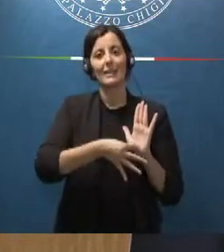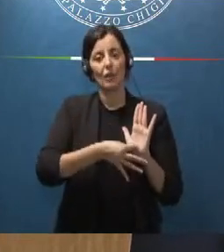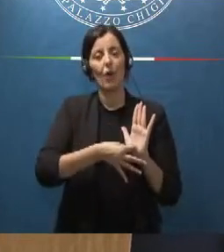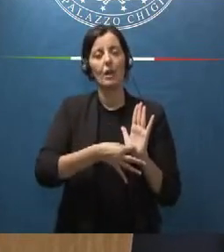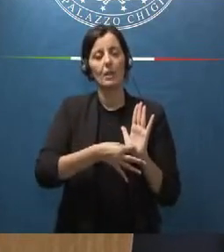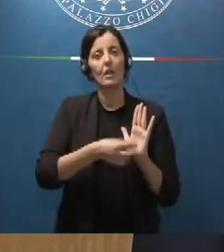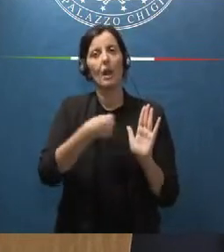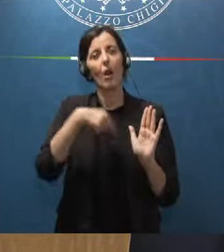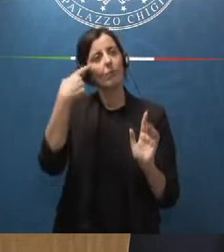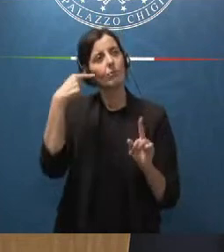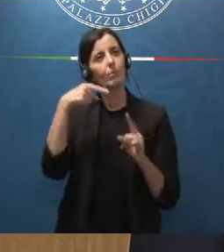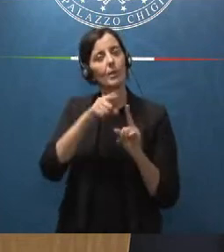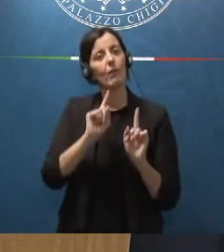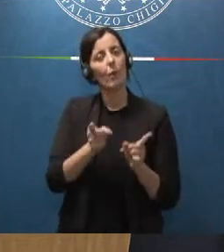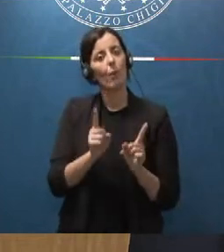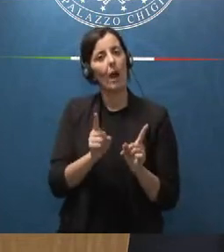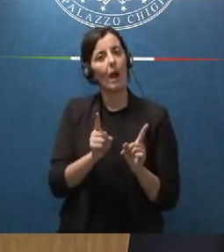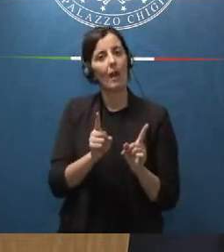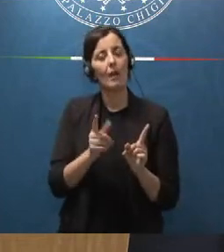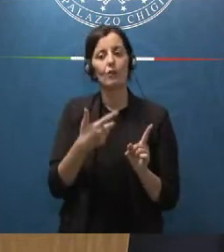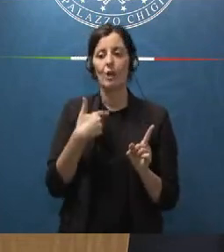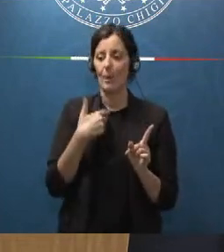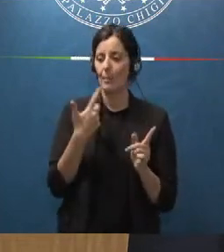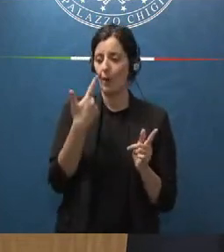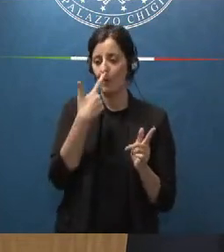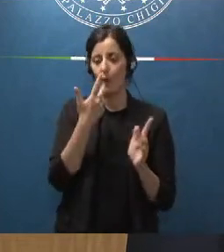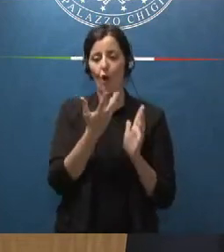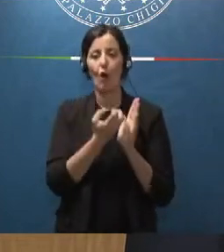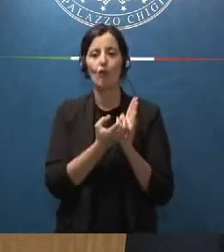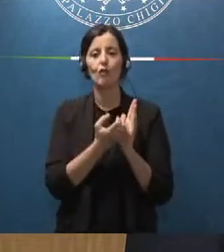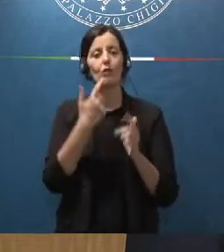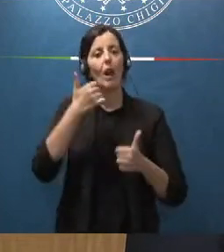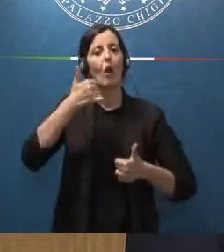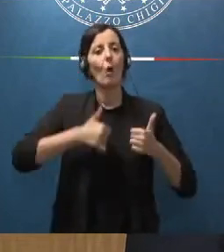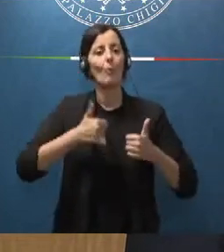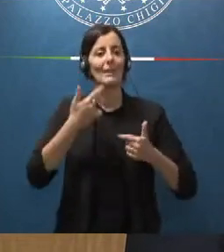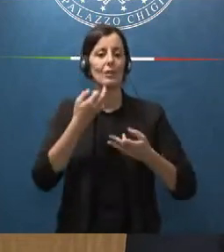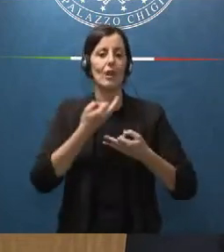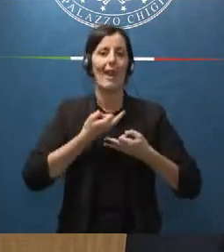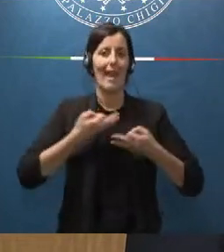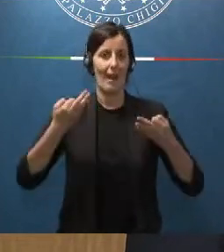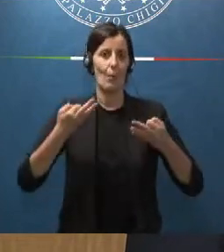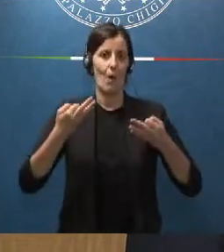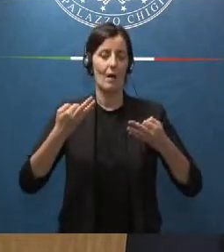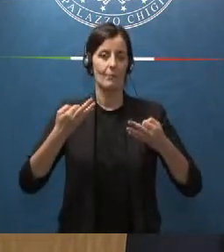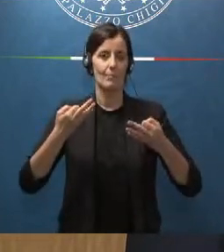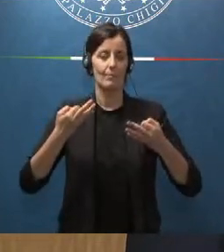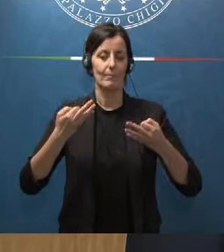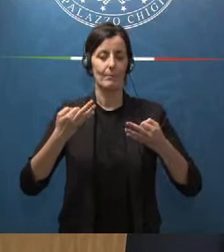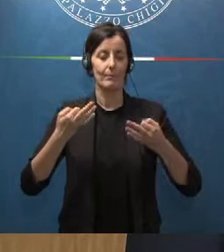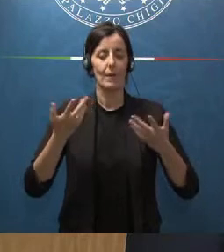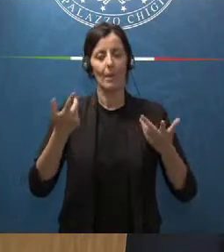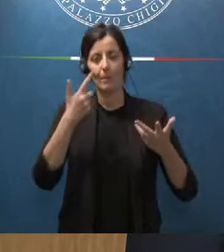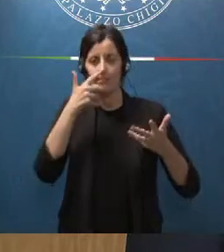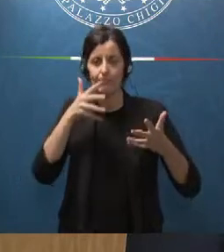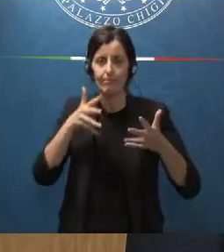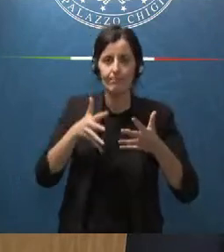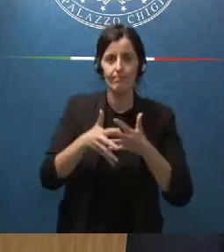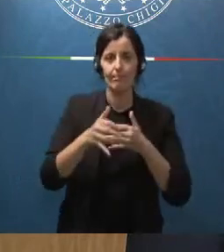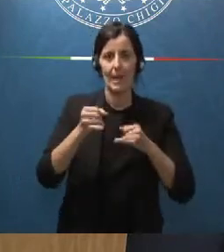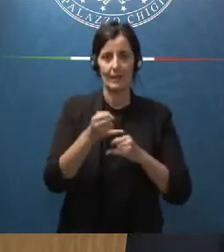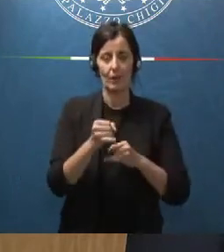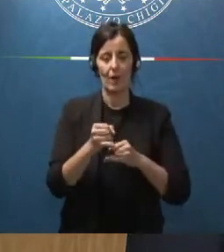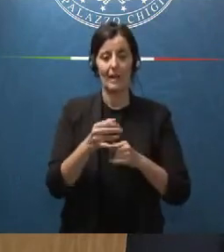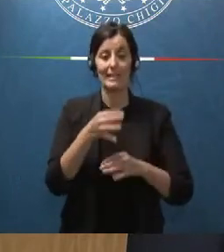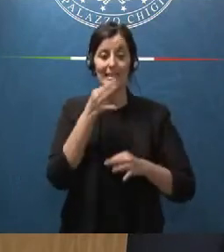alla supremazia del concetto dell'equa competizione e quindi entrando nello specifico una